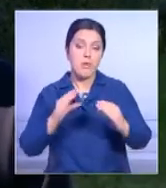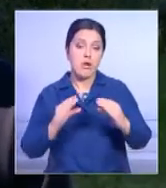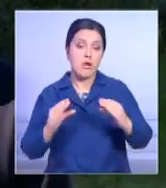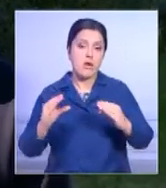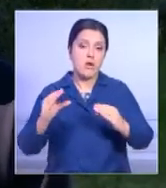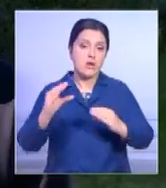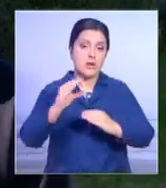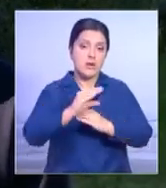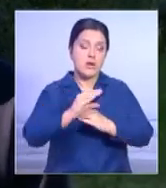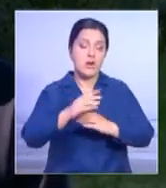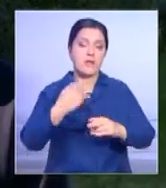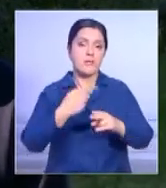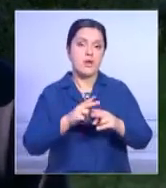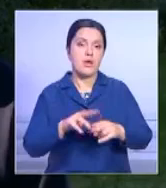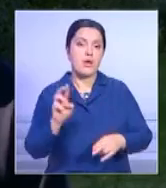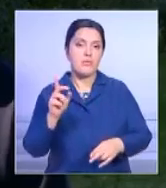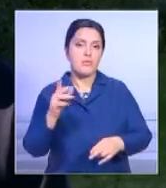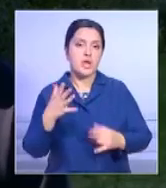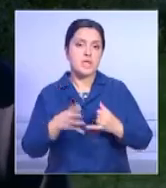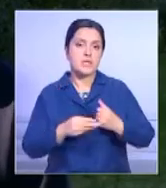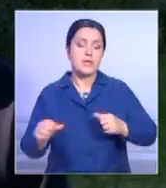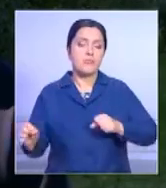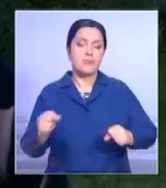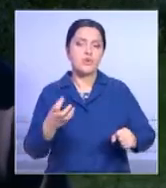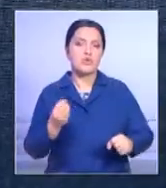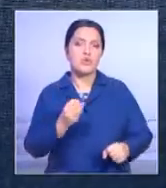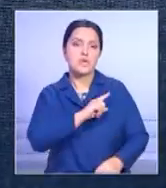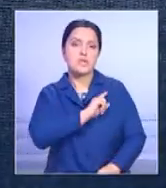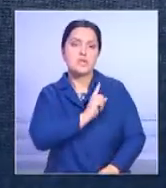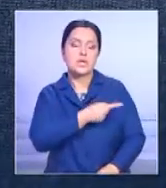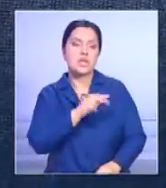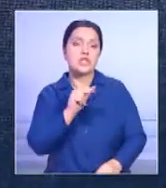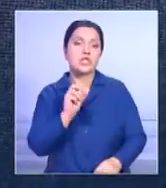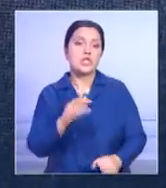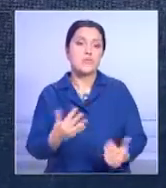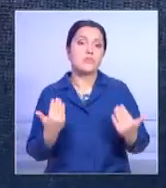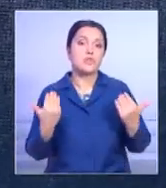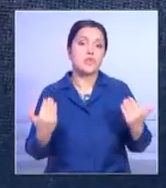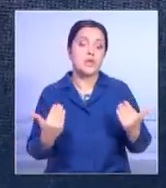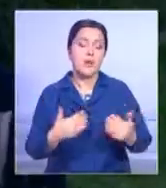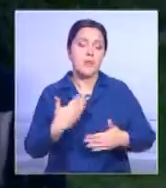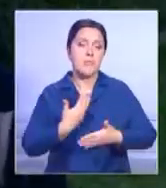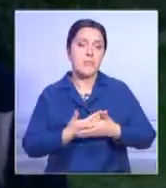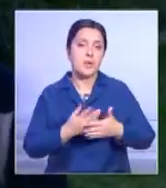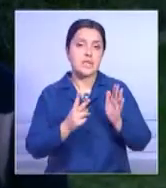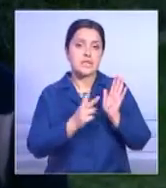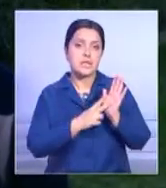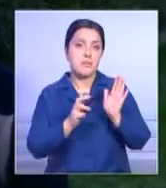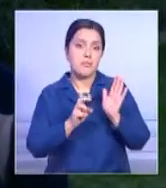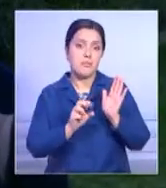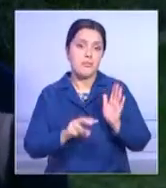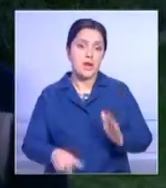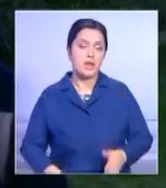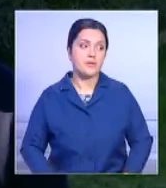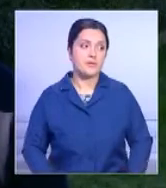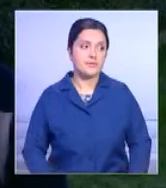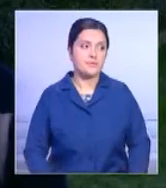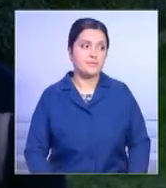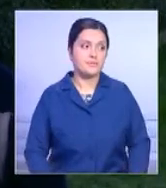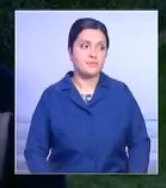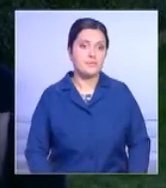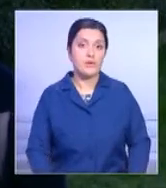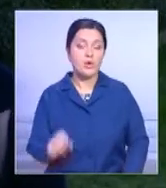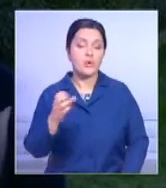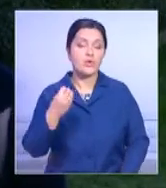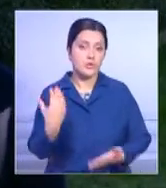один и тот же момент, то спровоцировала бы землетрясение гораздо серьезнее. Магнитуды около семи. Можно ли ожидать новых